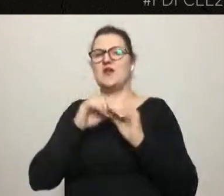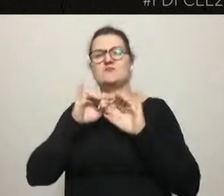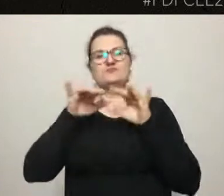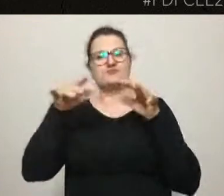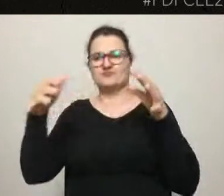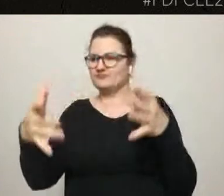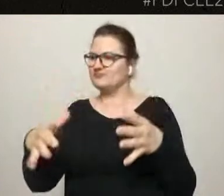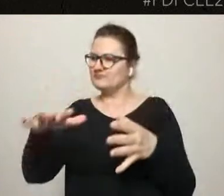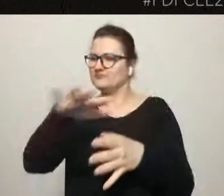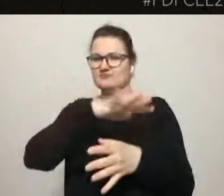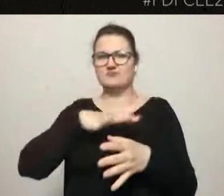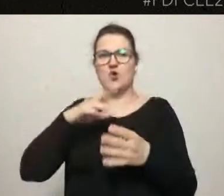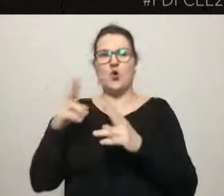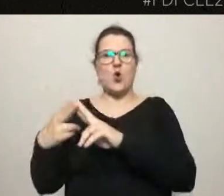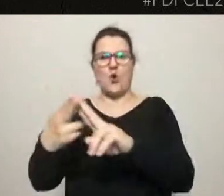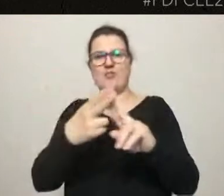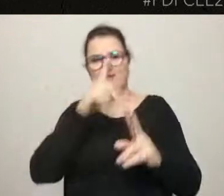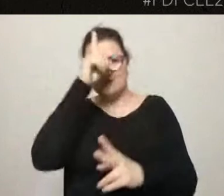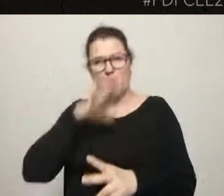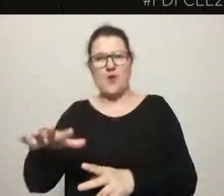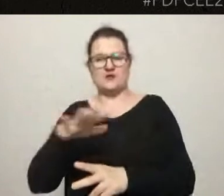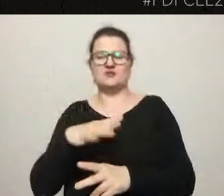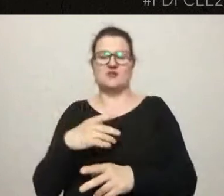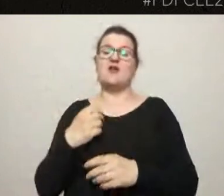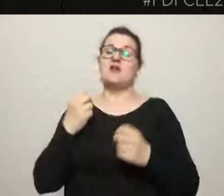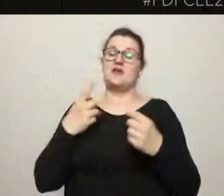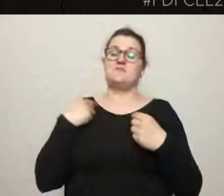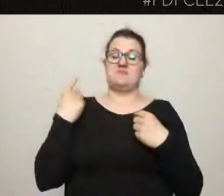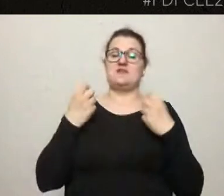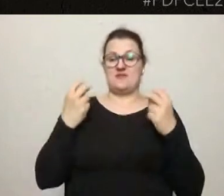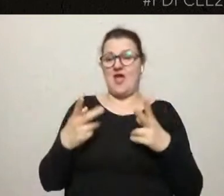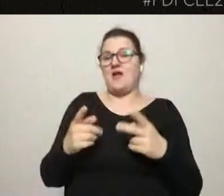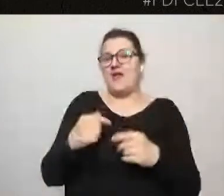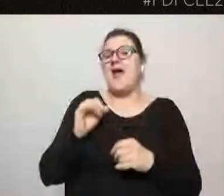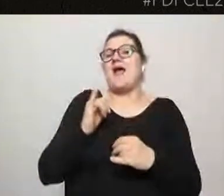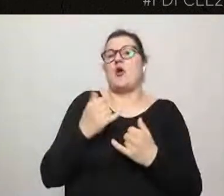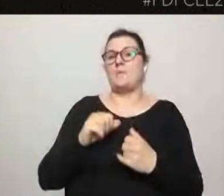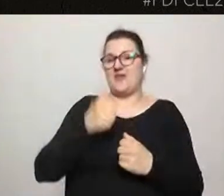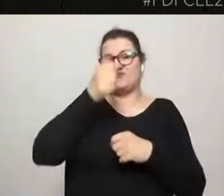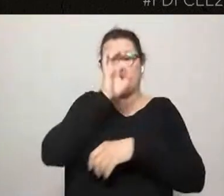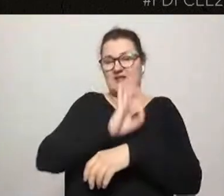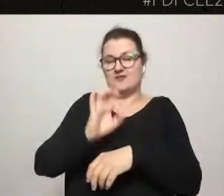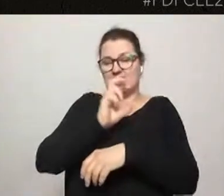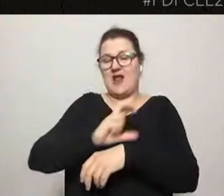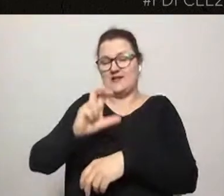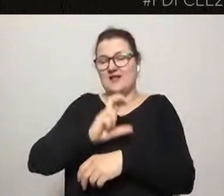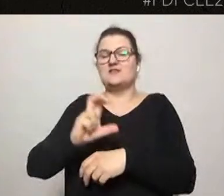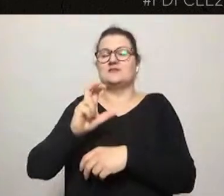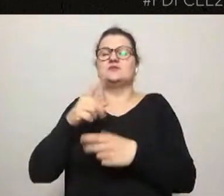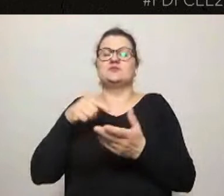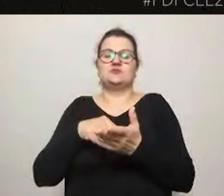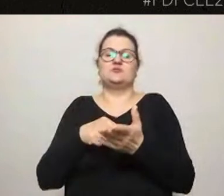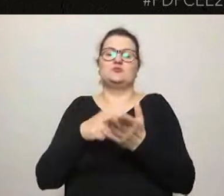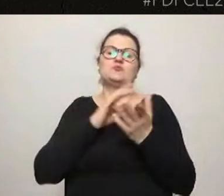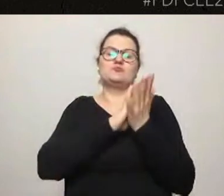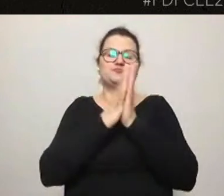jako jedna z pierwszych pracowni do trybu online, ale to, że to się udało, było możliwe przede wszystkim dzięki zbudowaniu